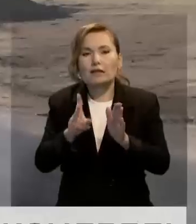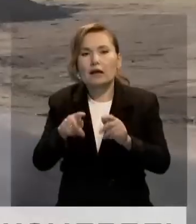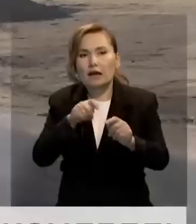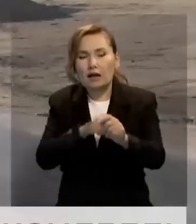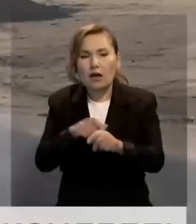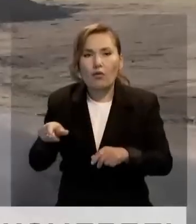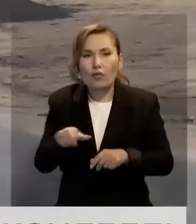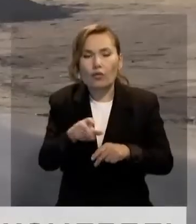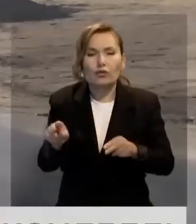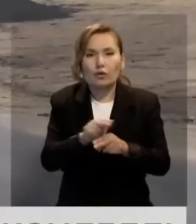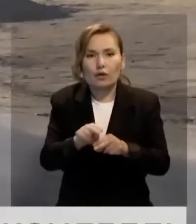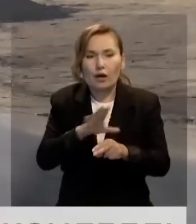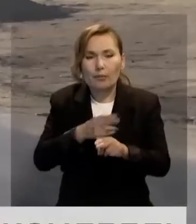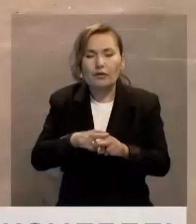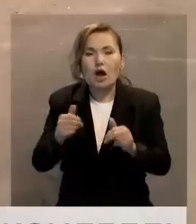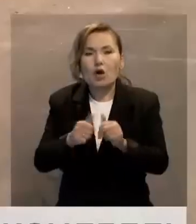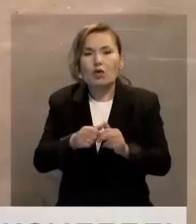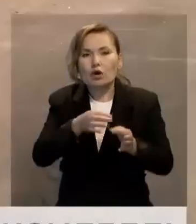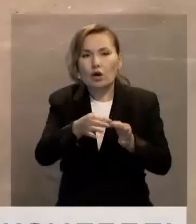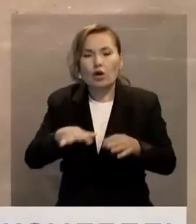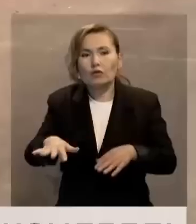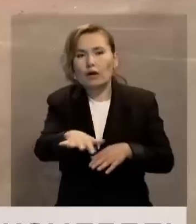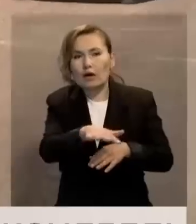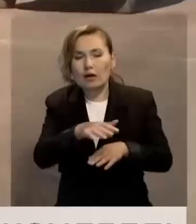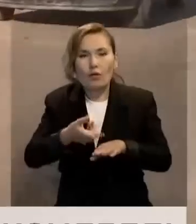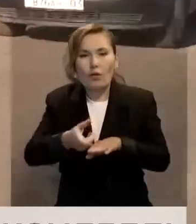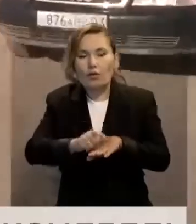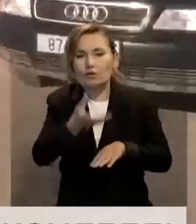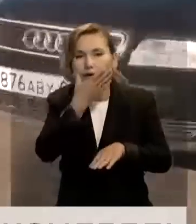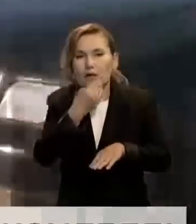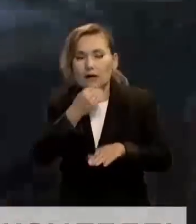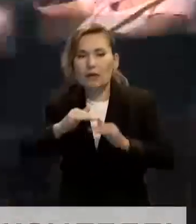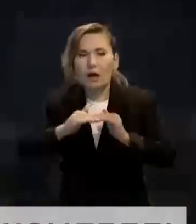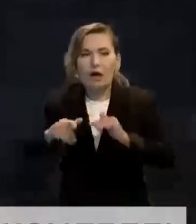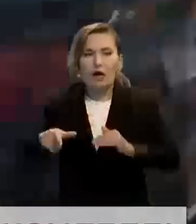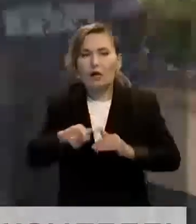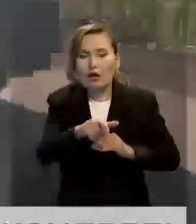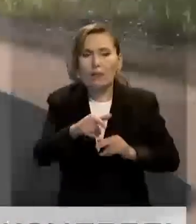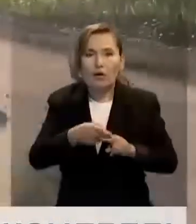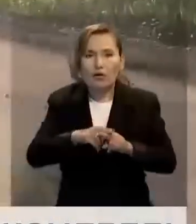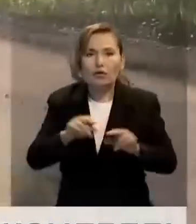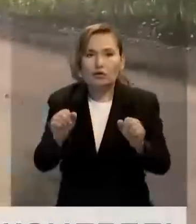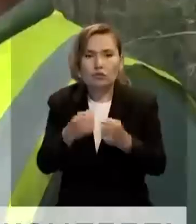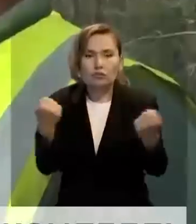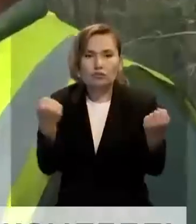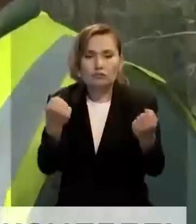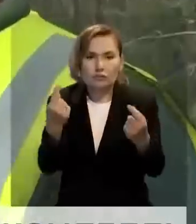асфальтті сөлді. Енді көрші обылыстың шекарасына дейін тақтайдай тегіш жолмен бір-неше мүнітті жетіп барыласыз.